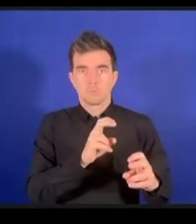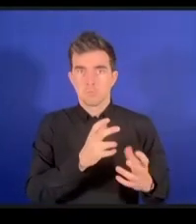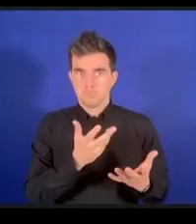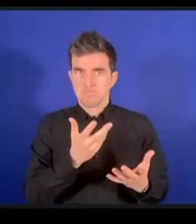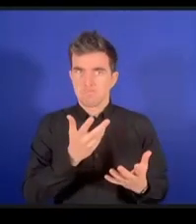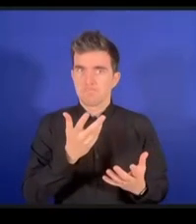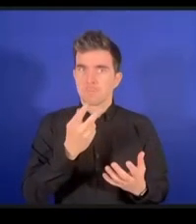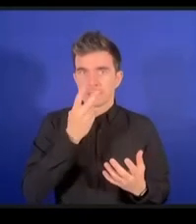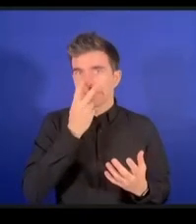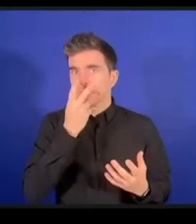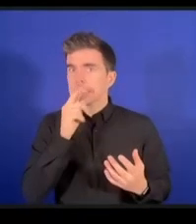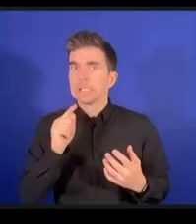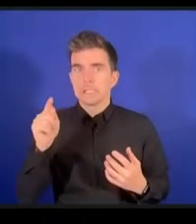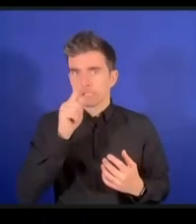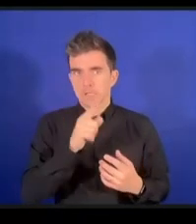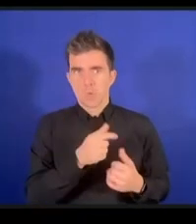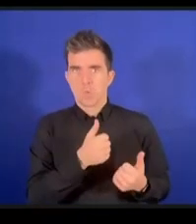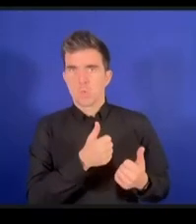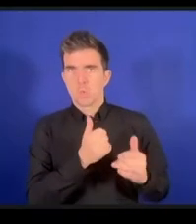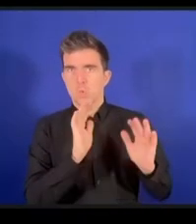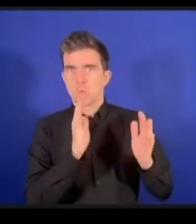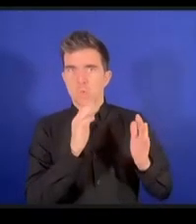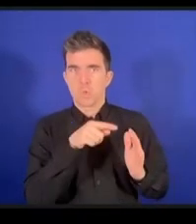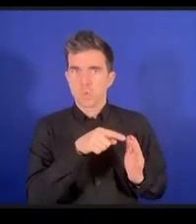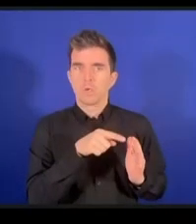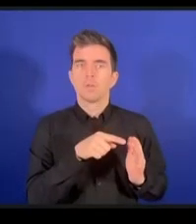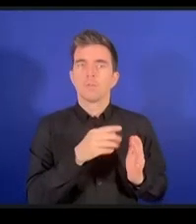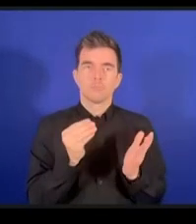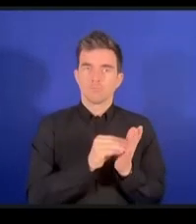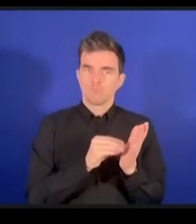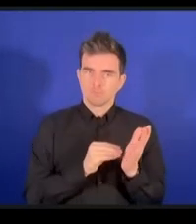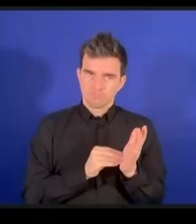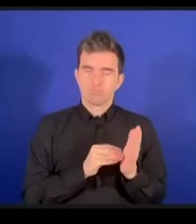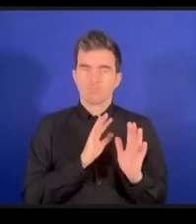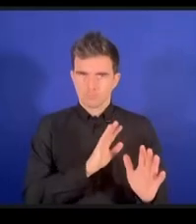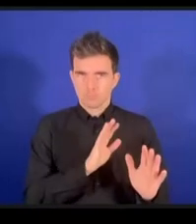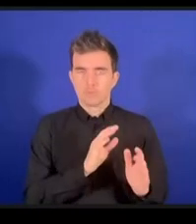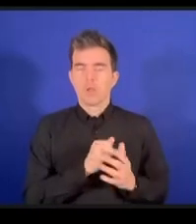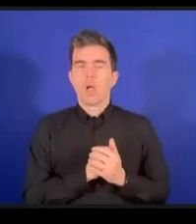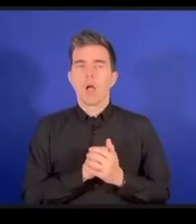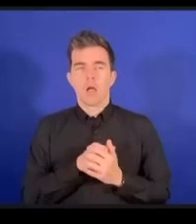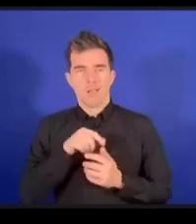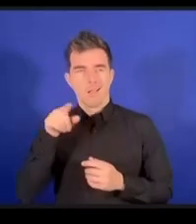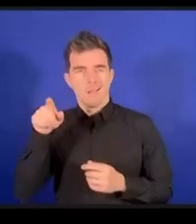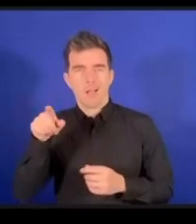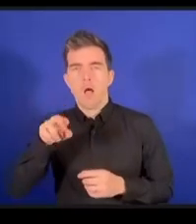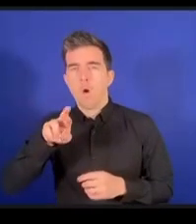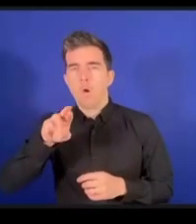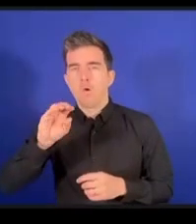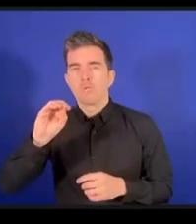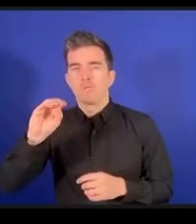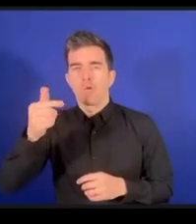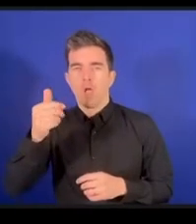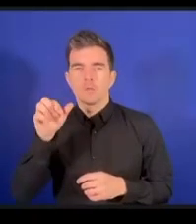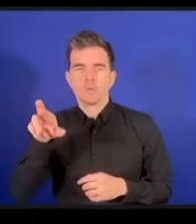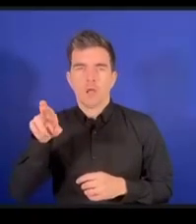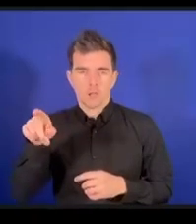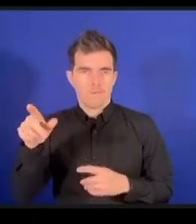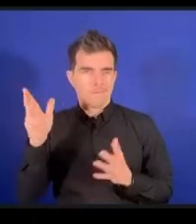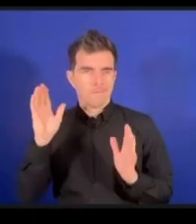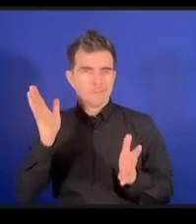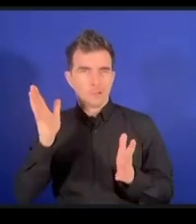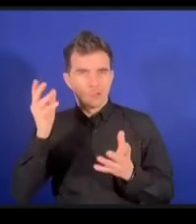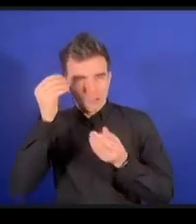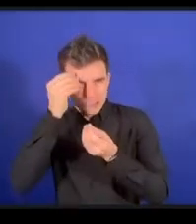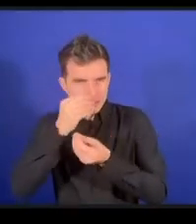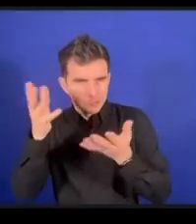がすでに配布したリポートの中でもこれが反映されています一方他のDCというのはプラ